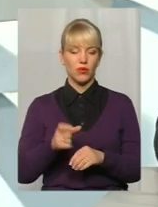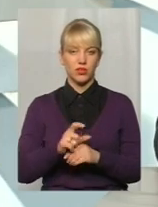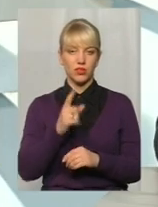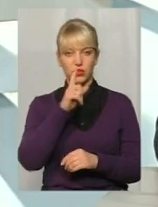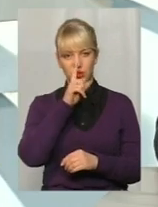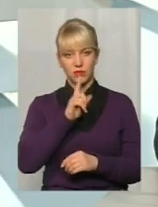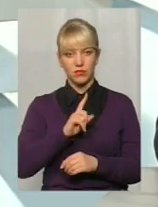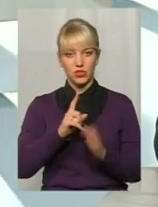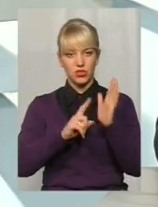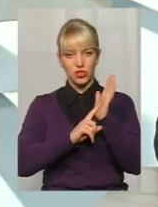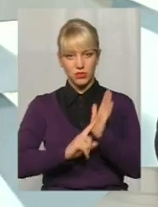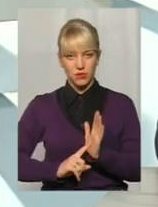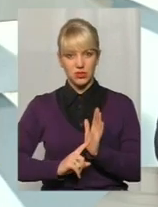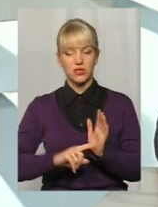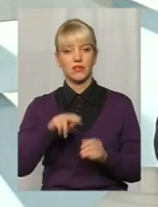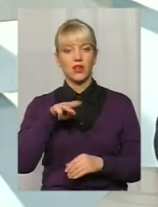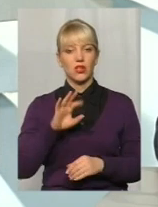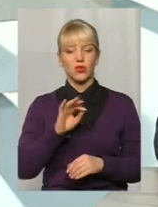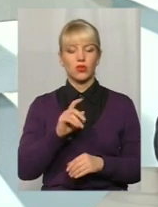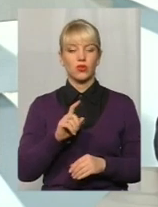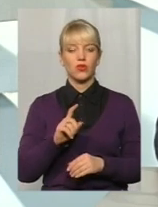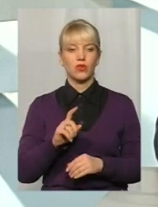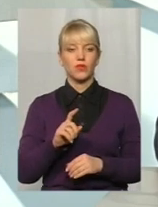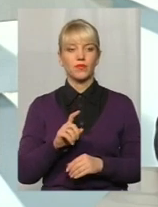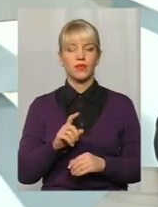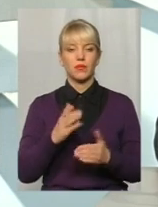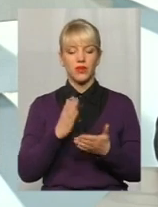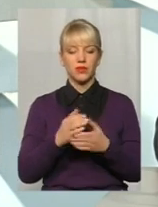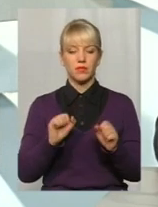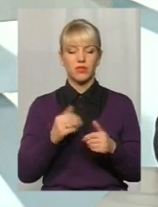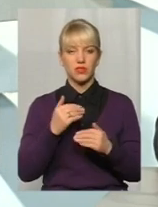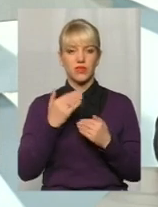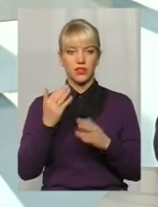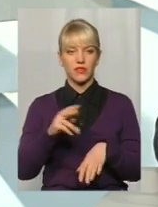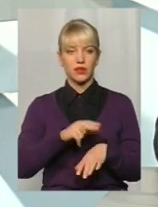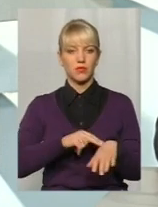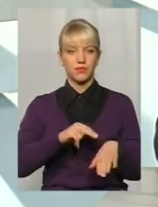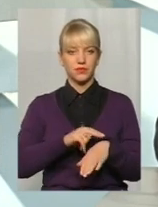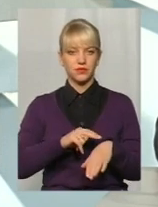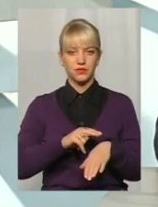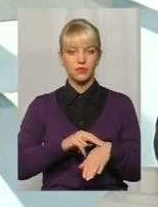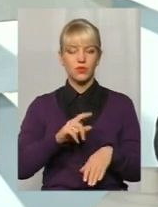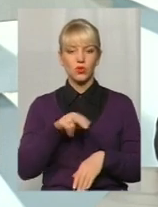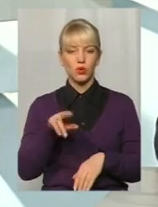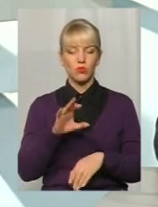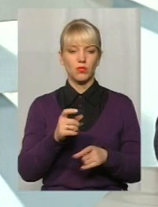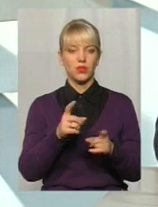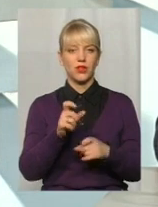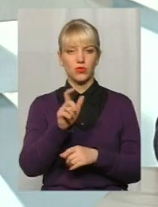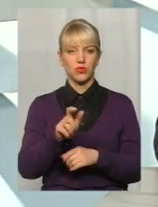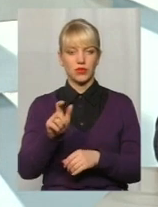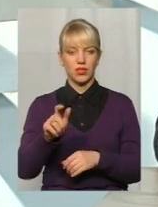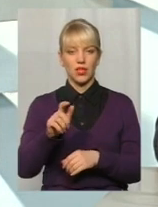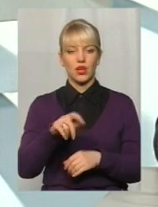стягувачі по аліментах мають право звертатися до правоохоронних органів про притягнення даних осіб до